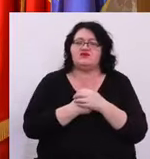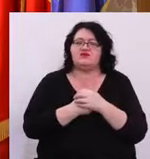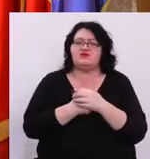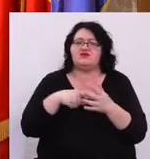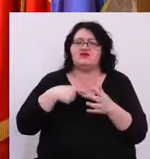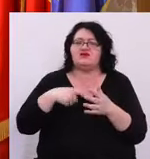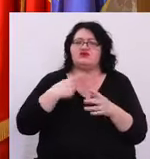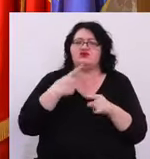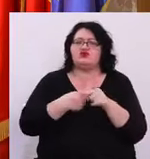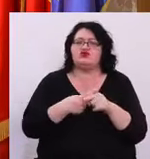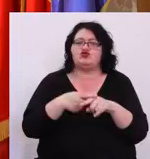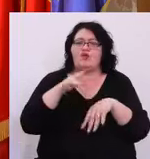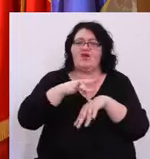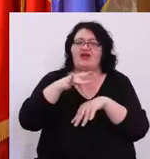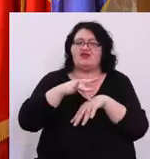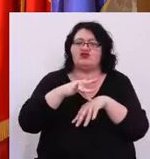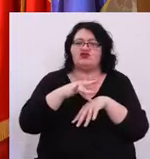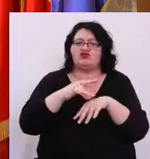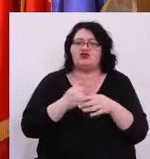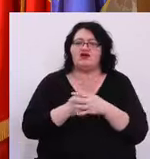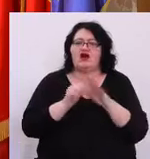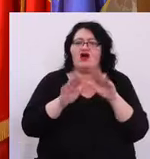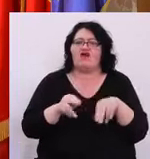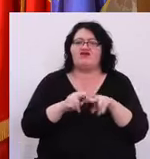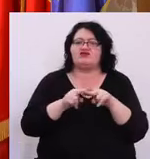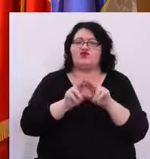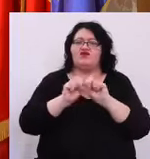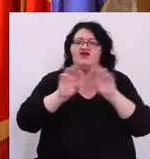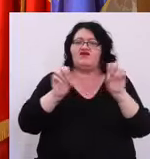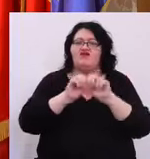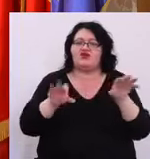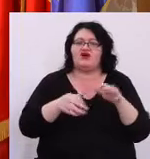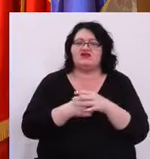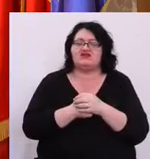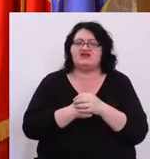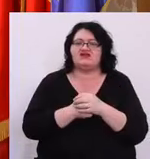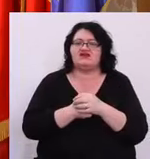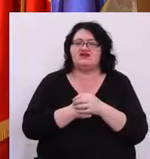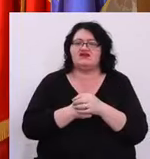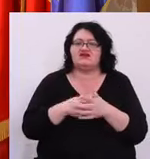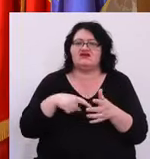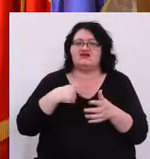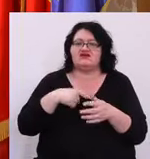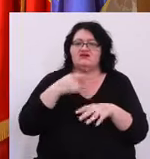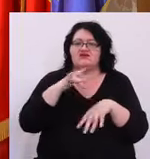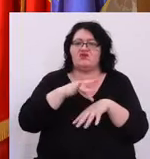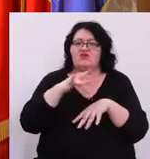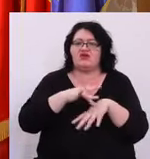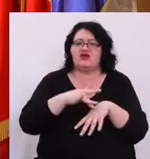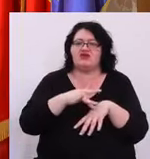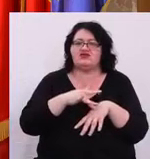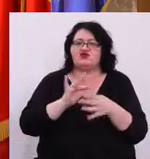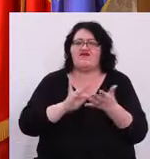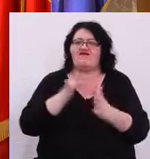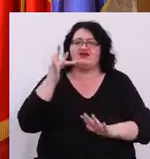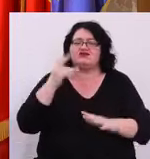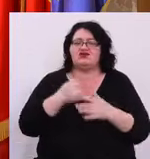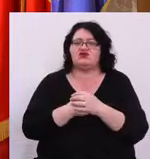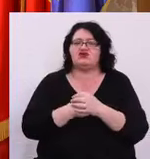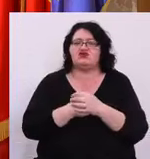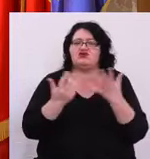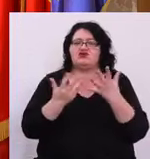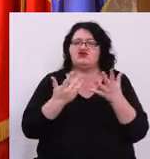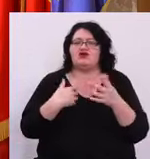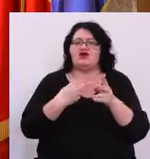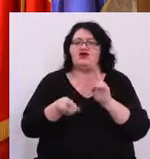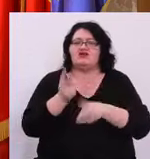-ar afla și medici Aveți cumva informații că sunt medici infecționiști dintre cei